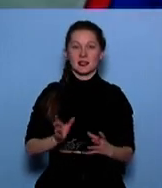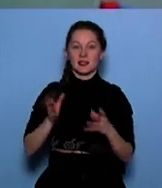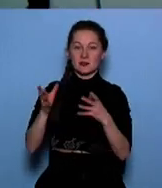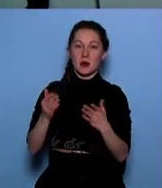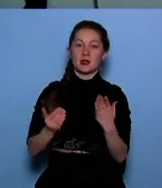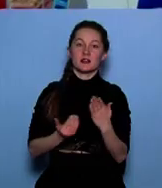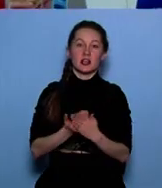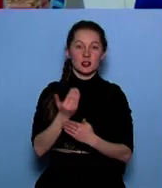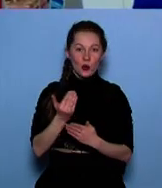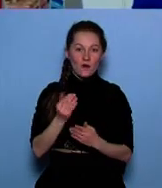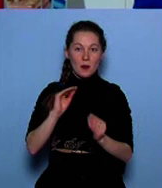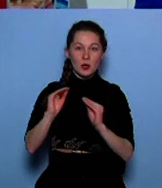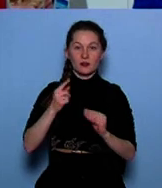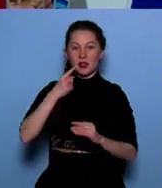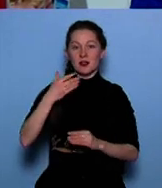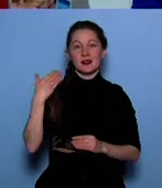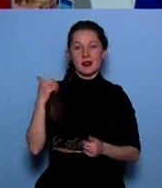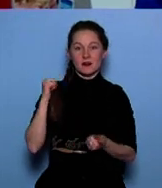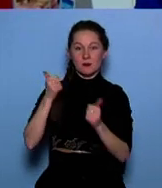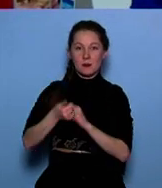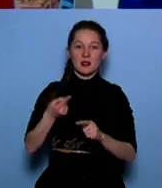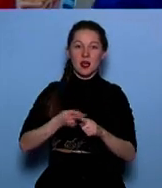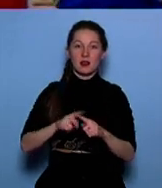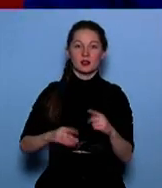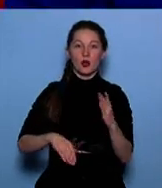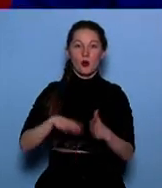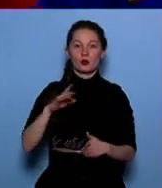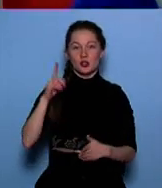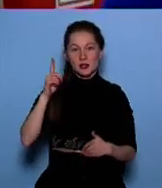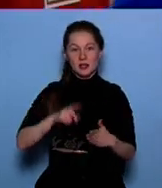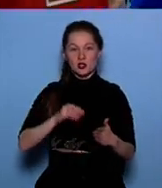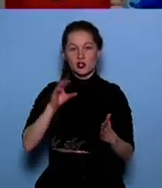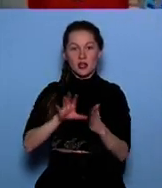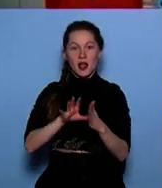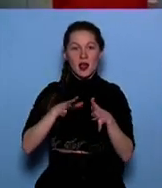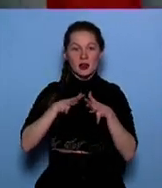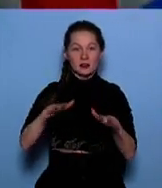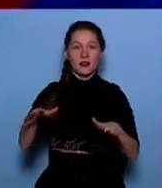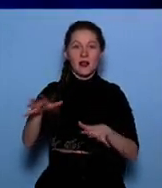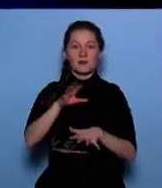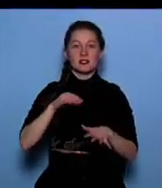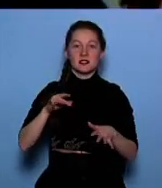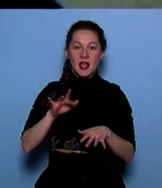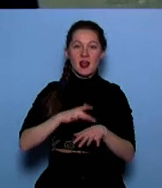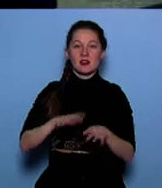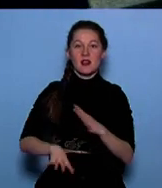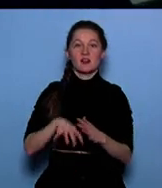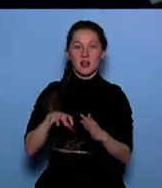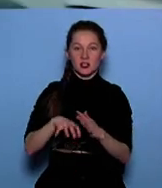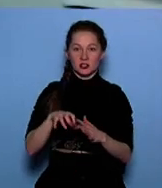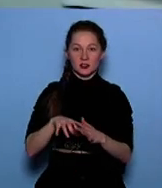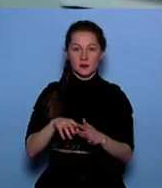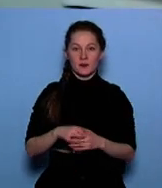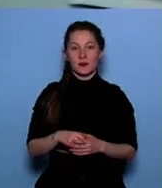оборудование здесь поменяли совсем недавно. Это значительно повысило надежность электроснабжения всей нефтеперекачивающей станции, объясняет Анатолий